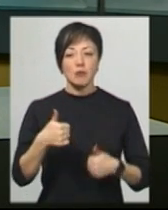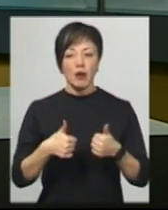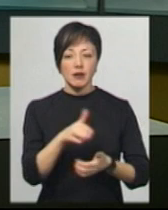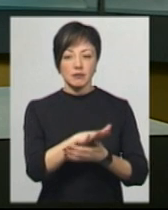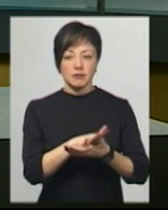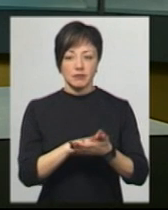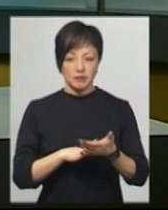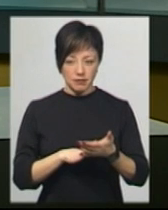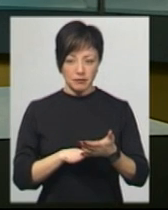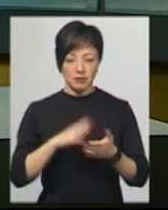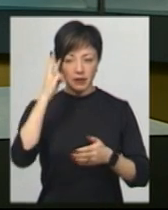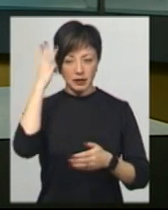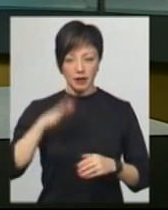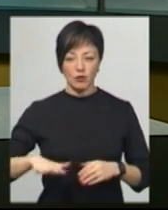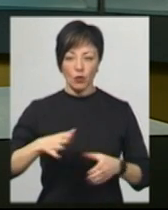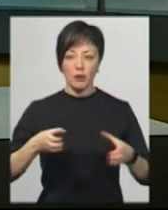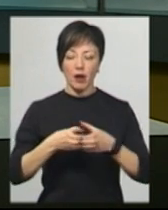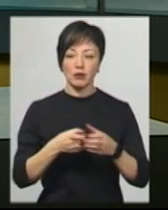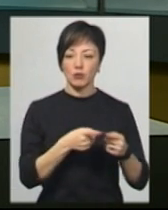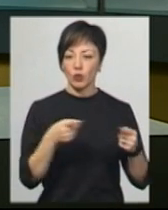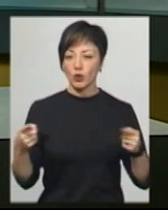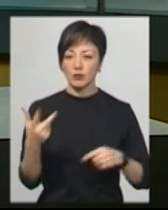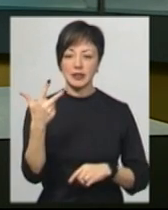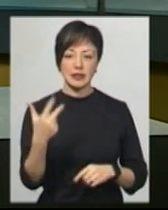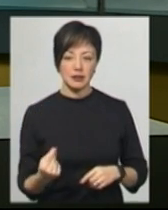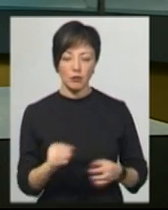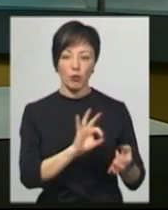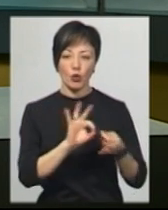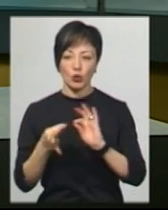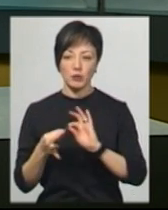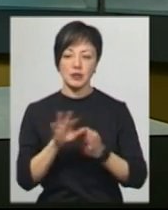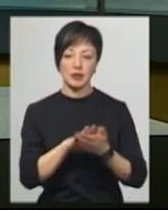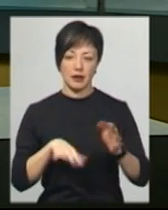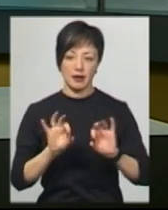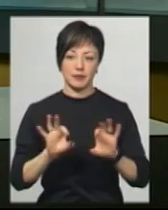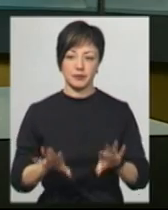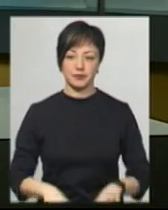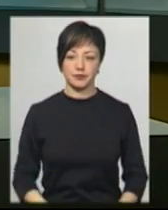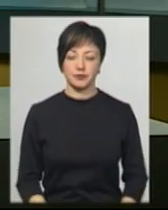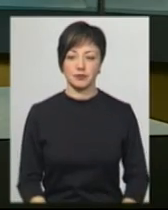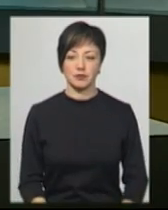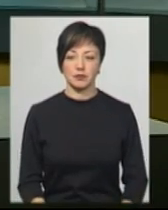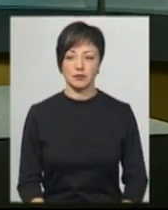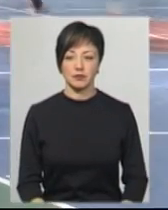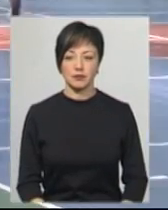триватимуть у Хмельницькому на території бригади протягом трьох днів. Подробиці в сюжеті Анастасії Збродової.